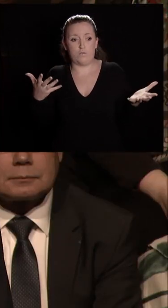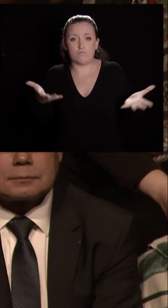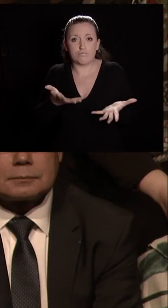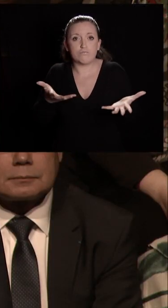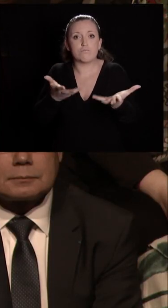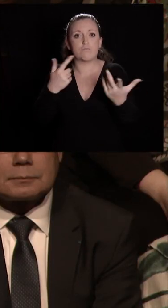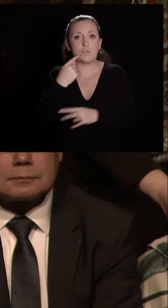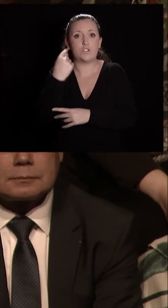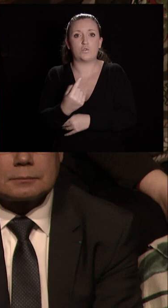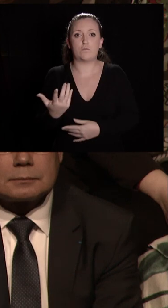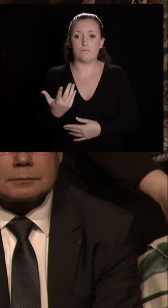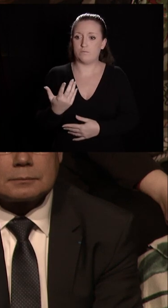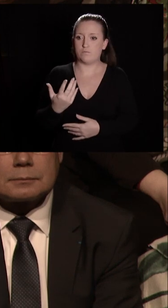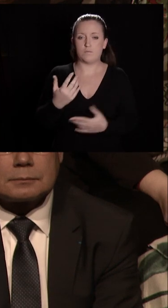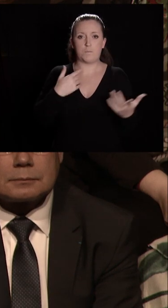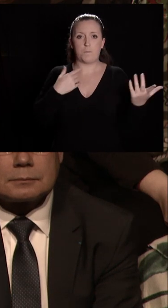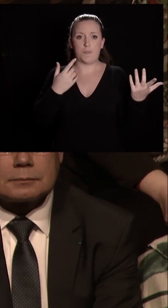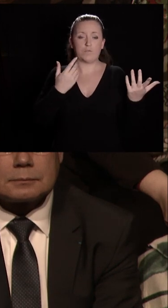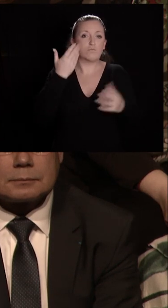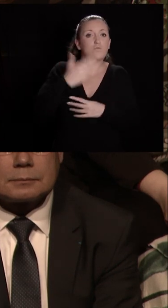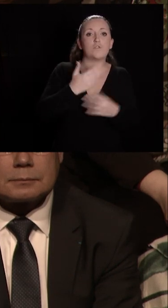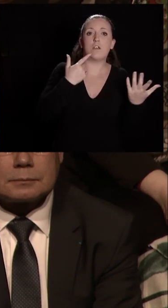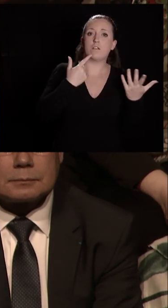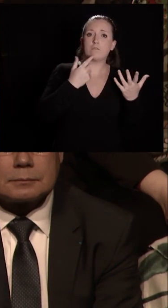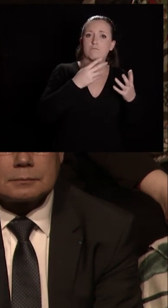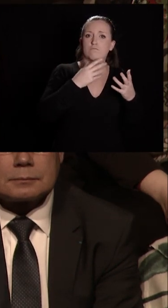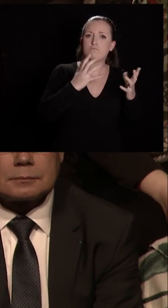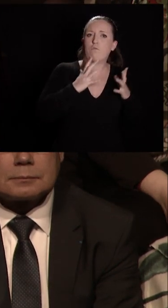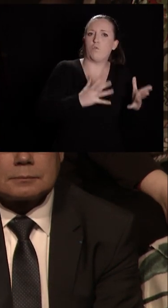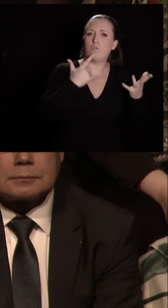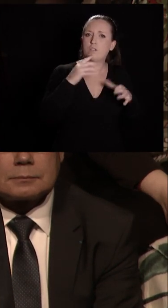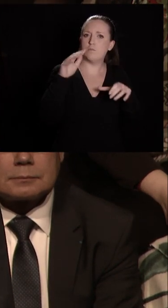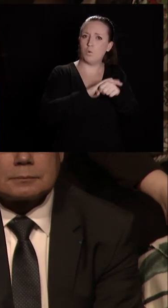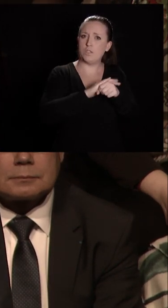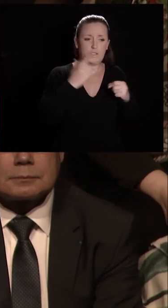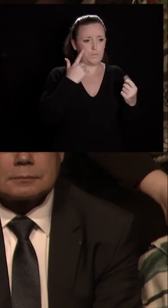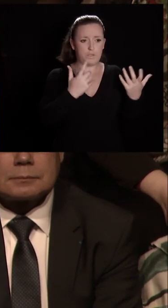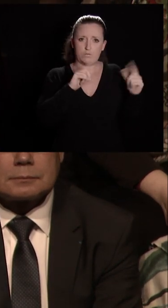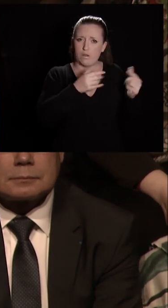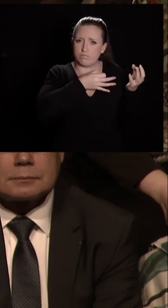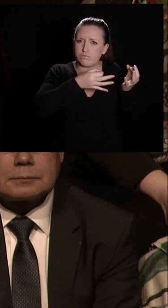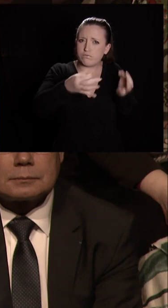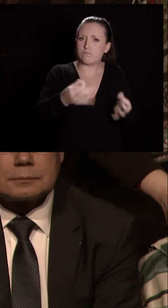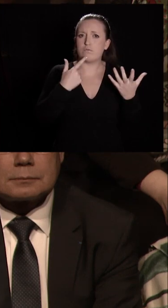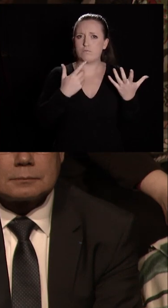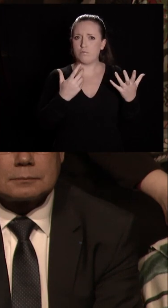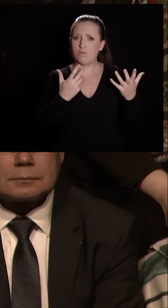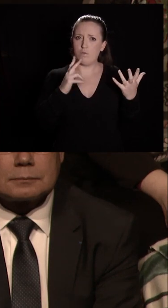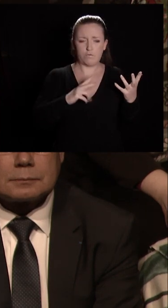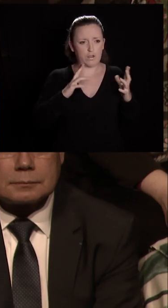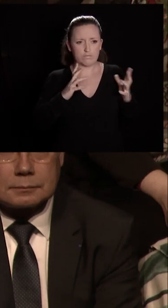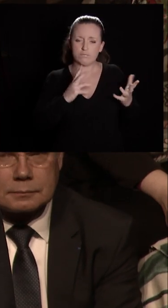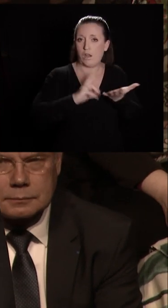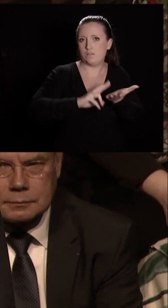Nous croyons en la force de la volonté politique, quand elle s'applique avec constance, avec détermination et réalisme